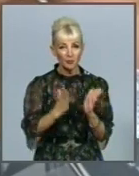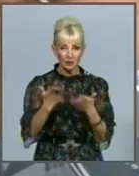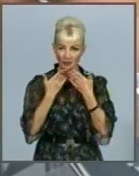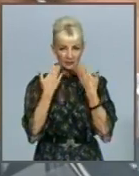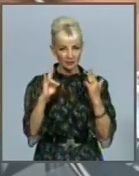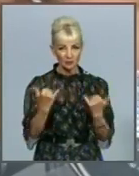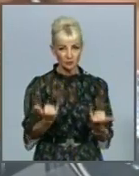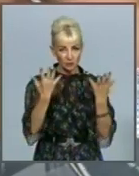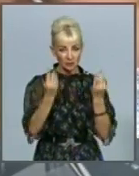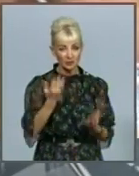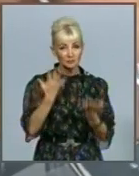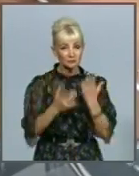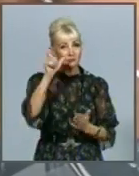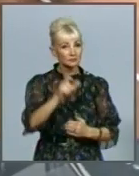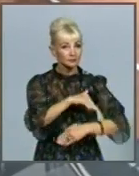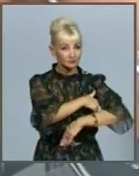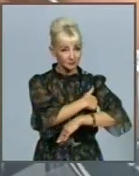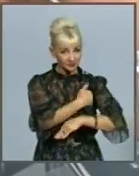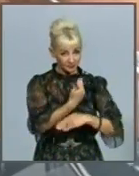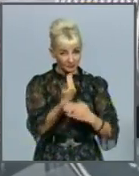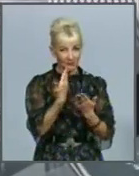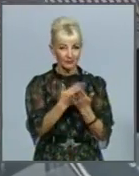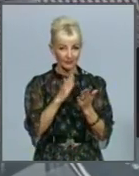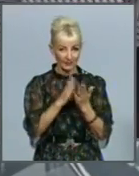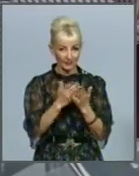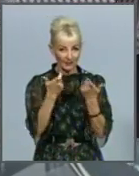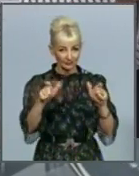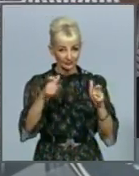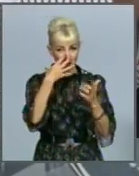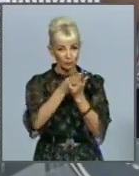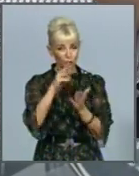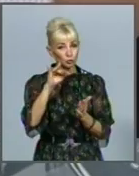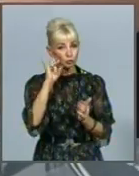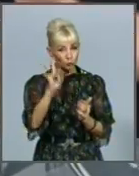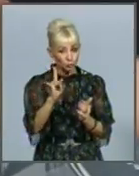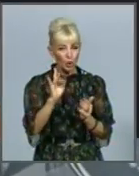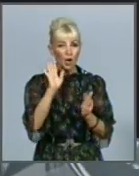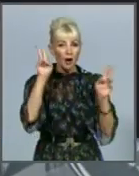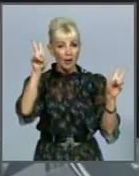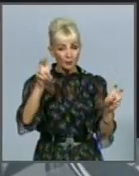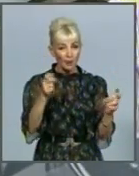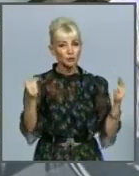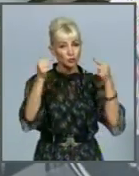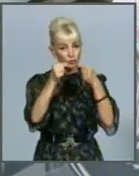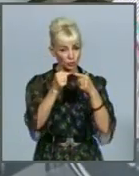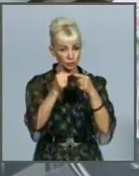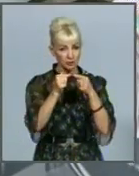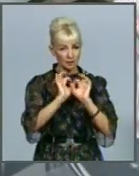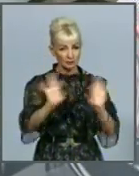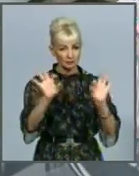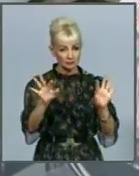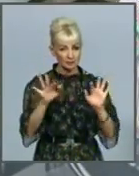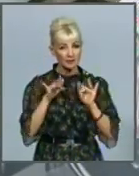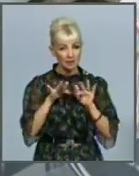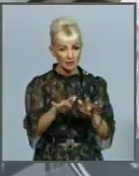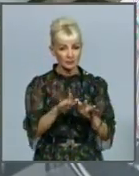Далі, якщо клієнт захоче розморозити свій тур, то компанії можуть пропонувати чіткий алгоритм дій. З тими клієнтами, хто